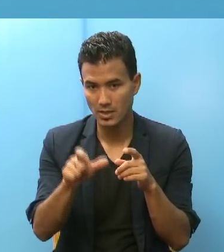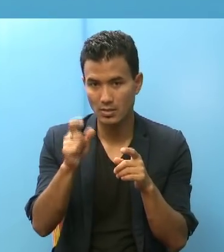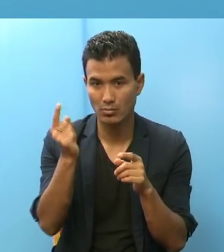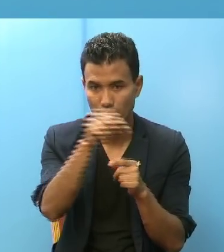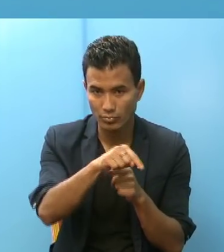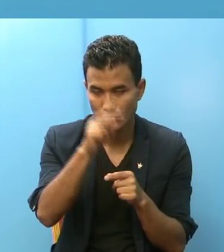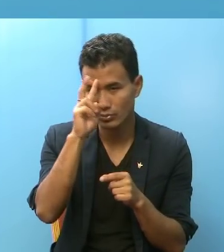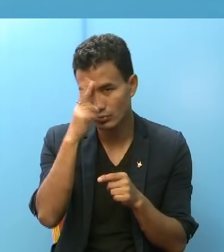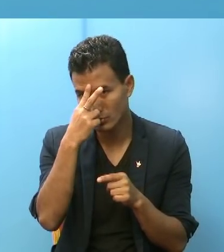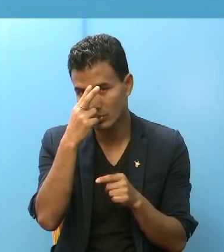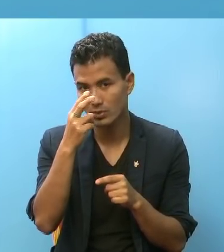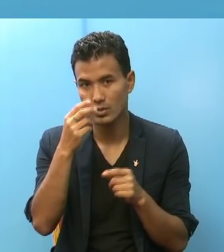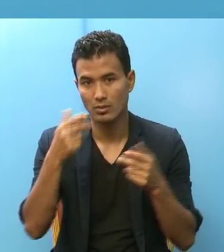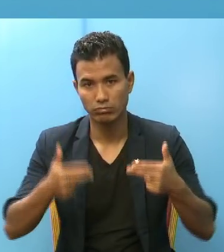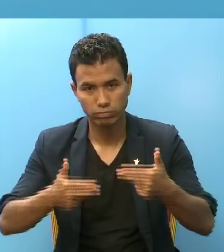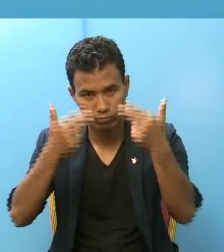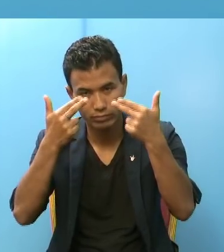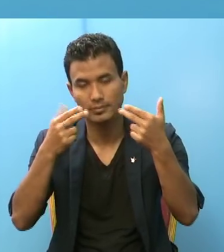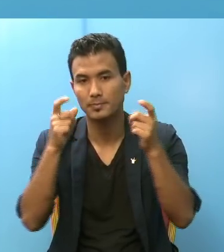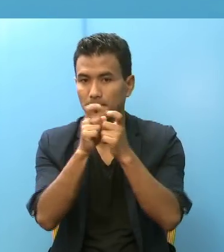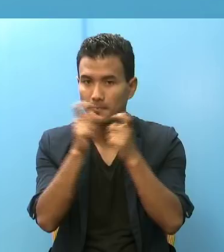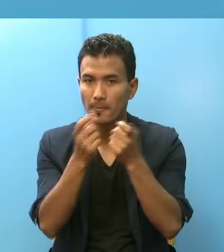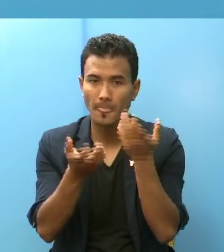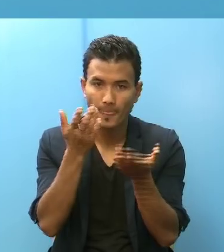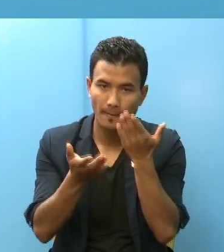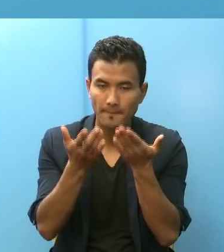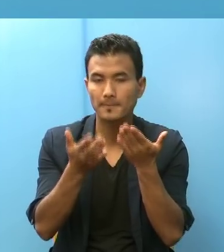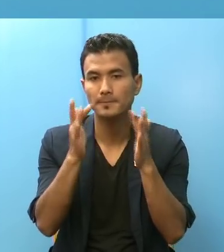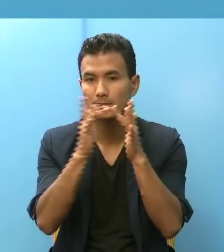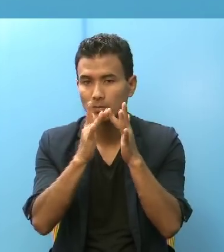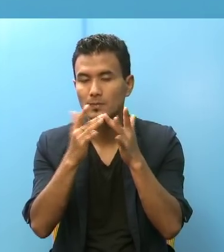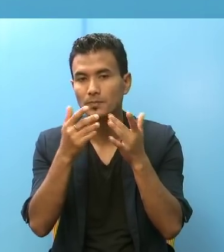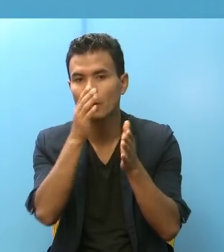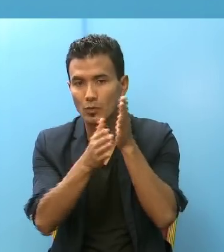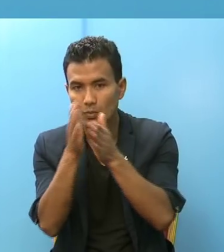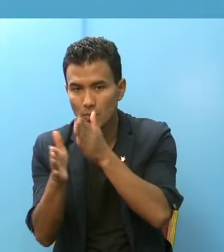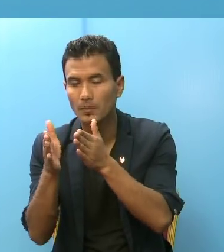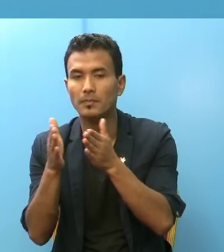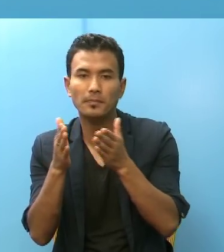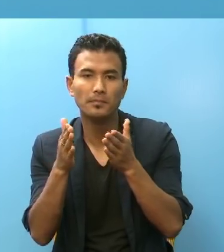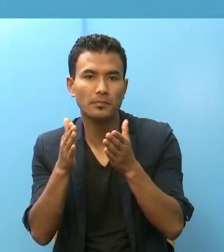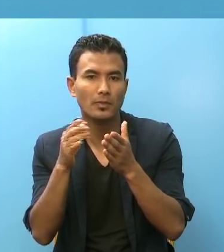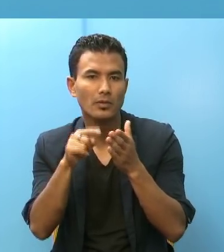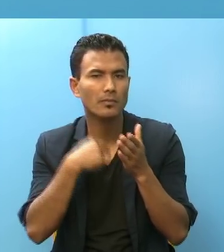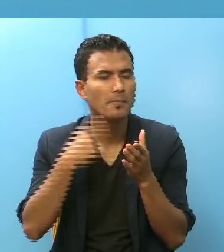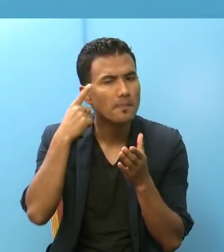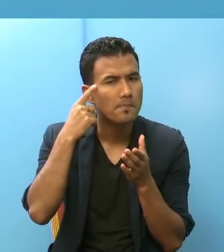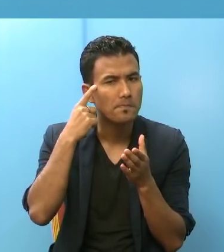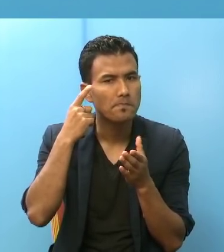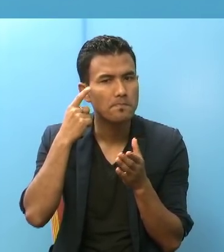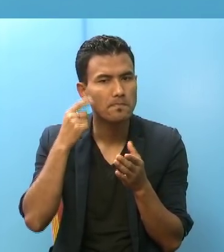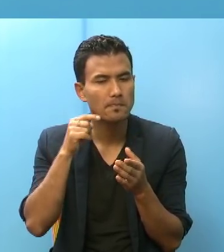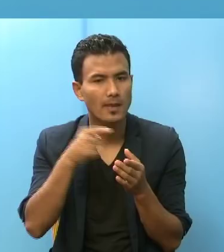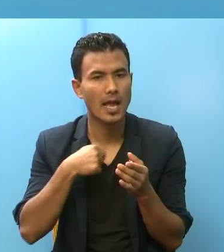हम्ही वाचुली हमले बाईठाग गरनी हो की प्लानिंग गरने हो कि त्यों चाहिए मला के लाग्षा भने